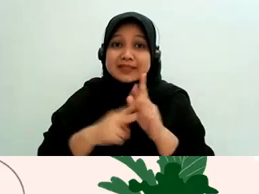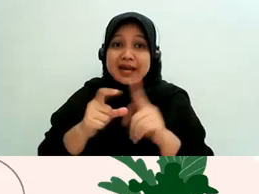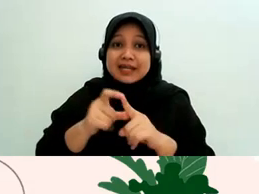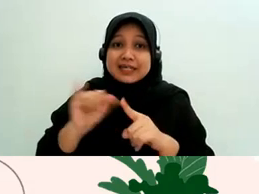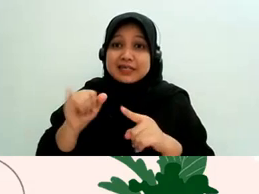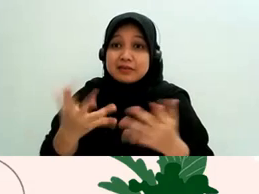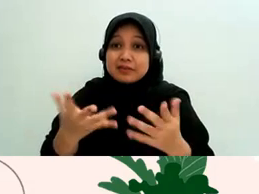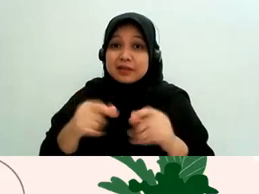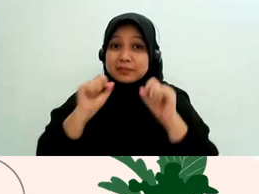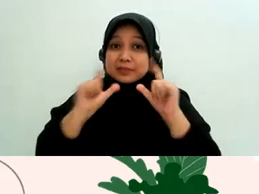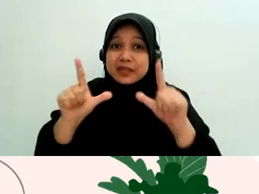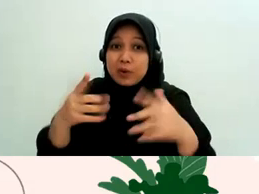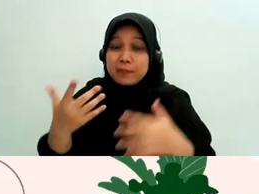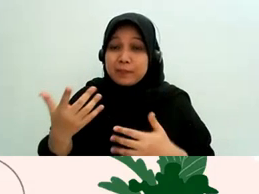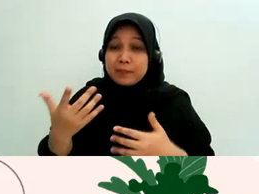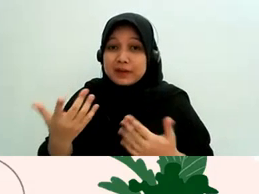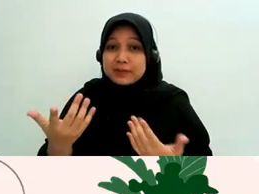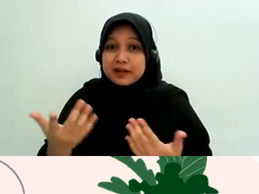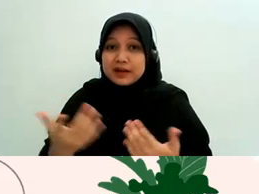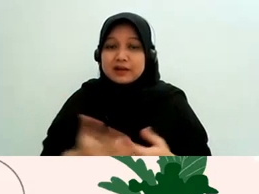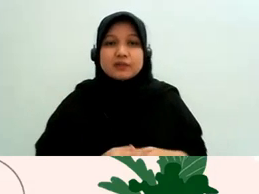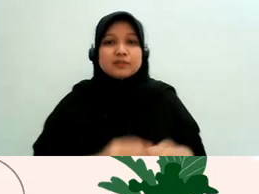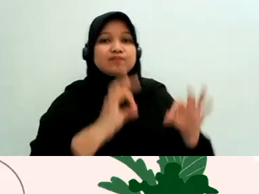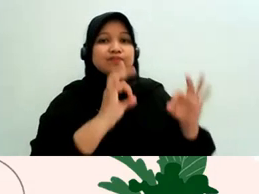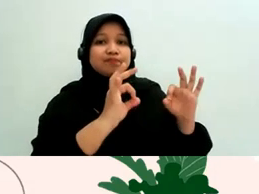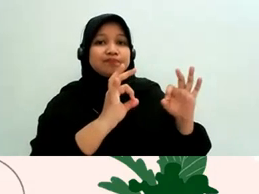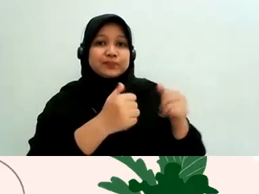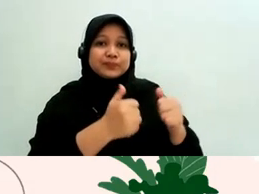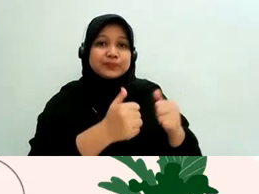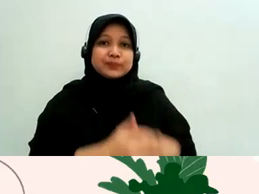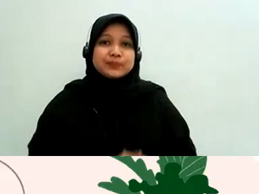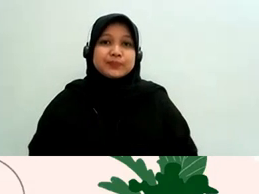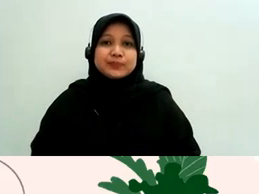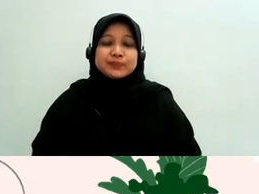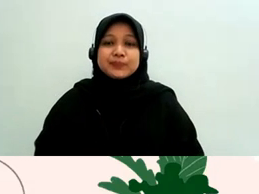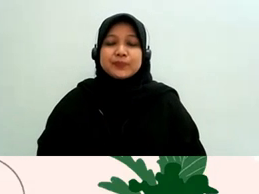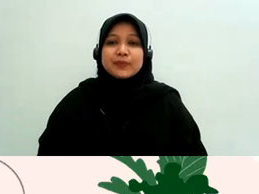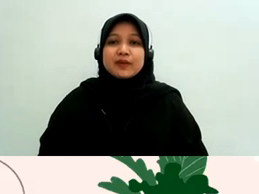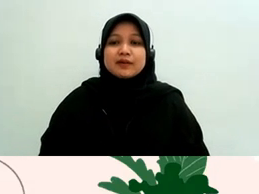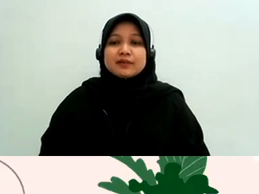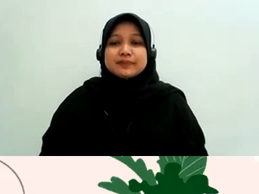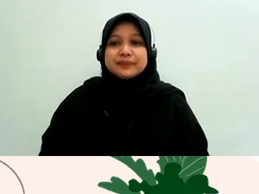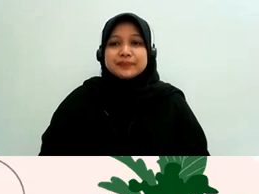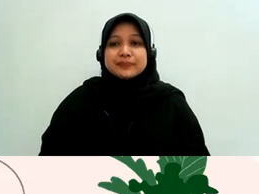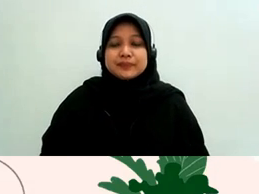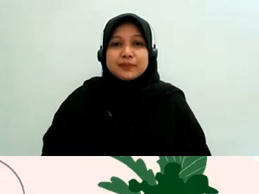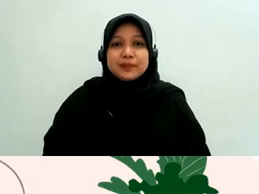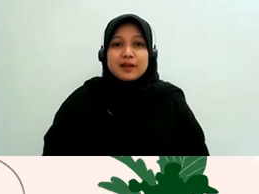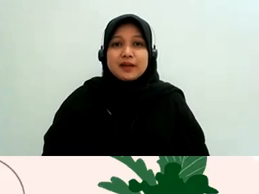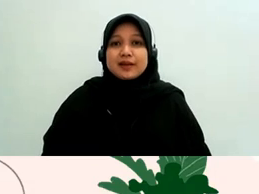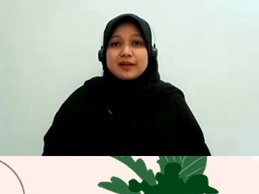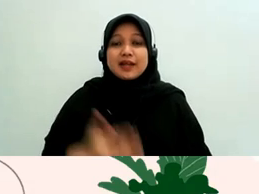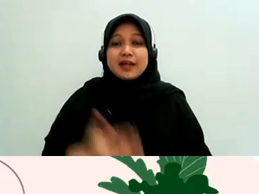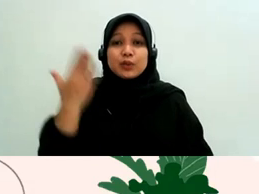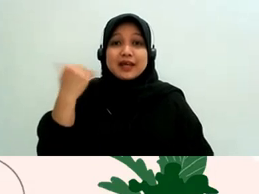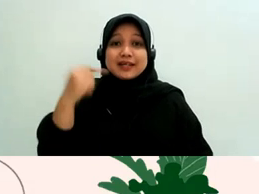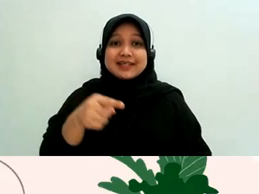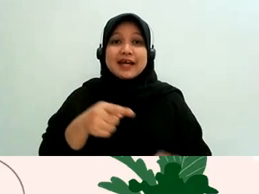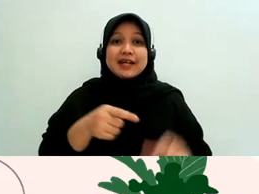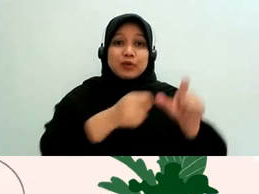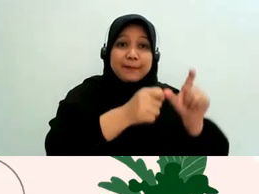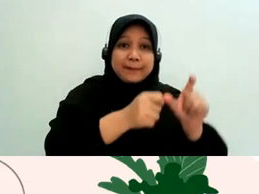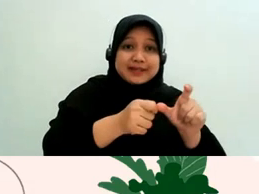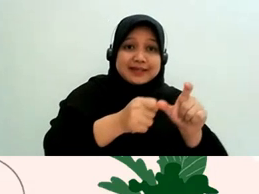mantap mudah-mudah iya nah itu tadi di tahap penyelidikan kepenyedikan ya